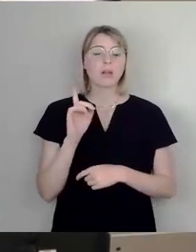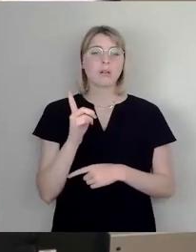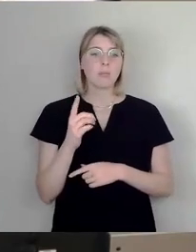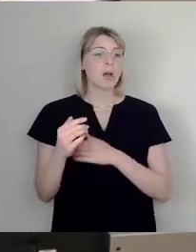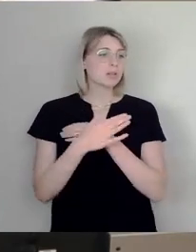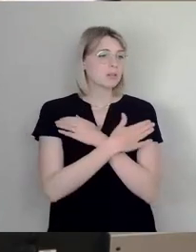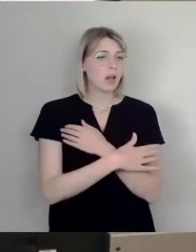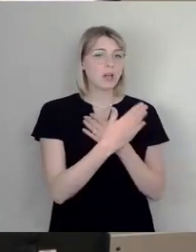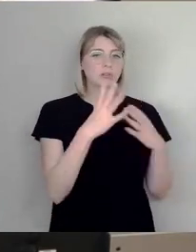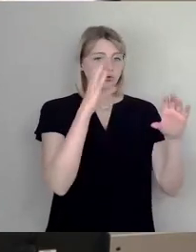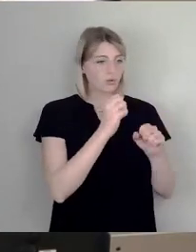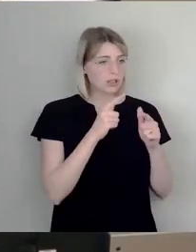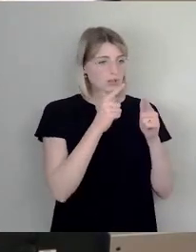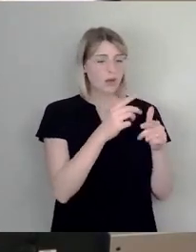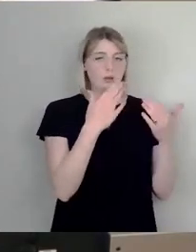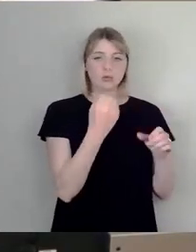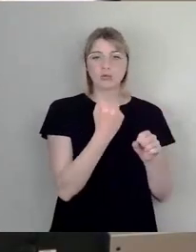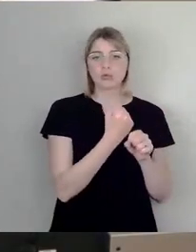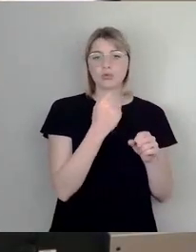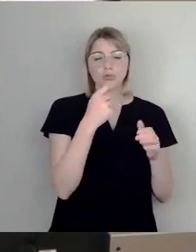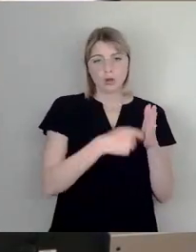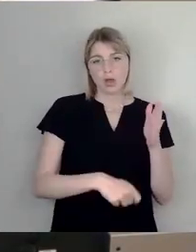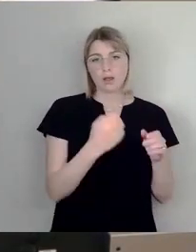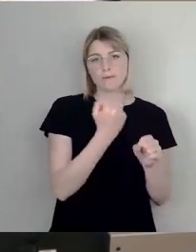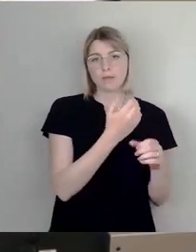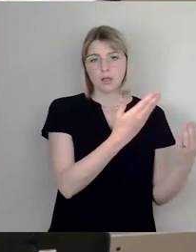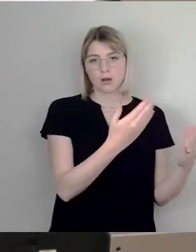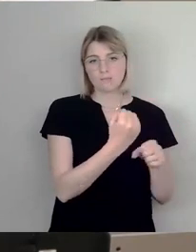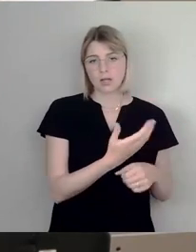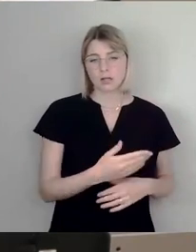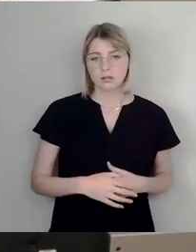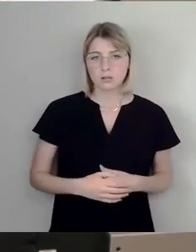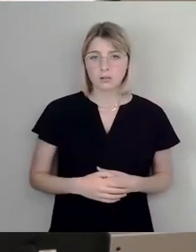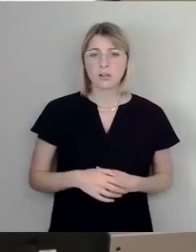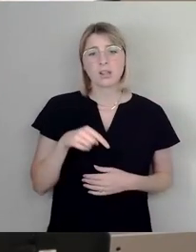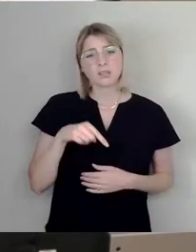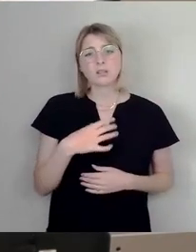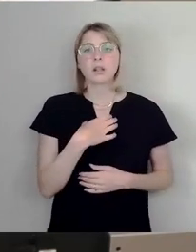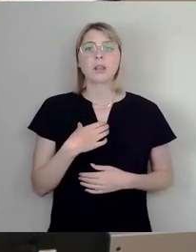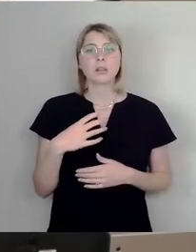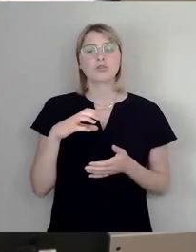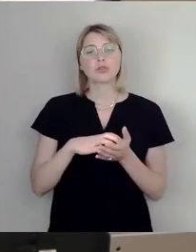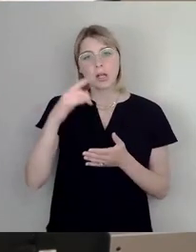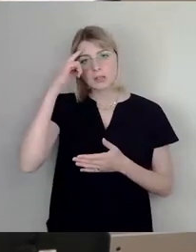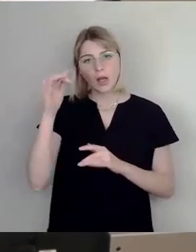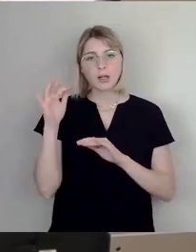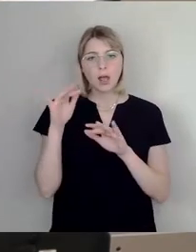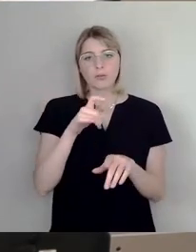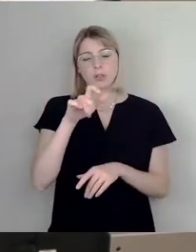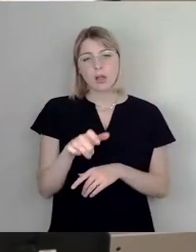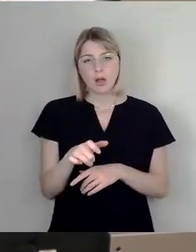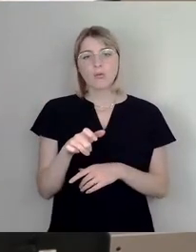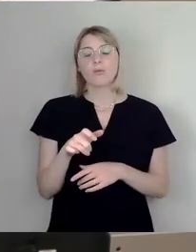fährt, eine Straftat begeht. Nun können wir hier im Dresdner Stadtrat keinen Einfluss auf das Strafgesetzbuch